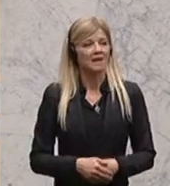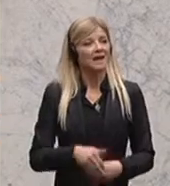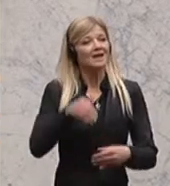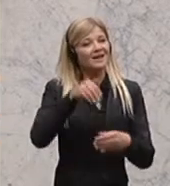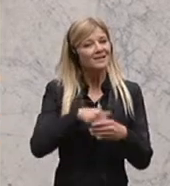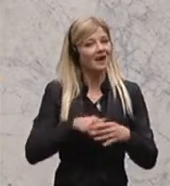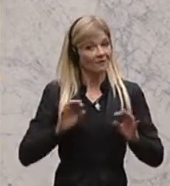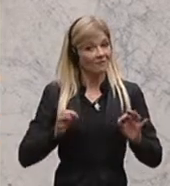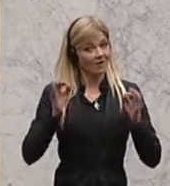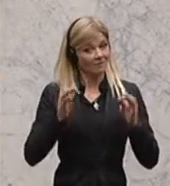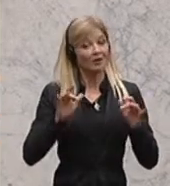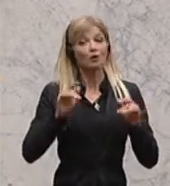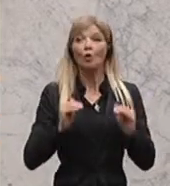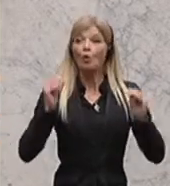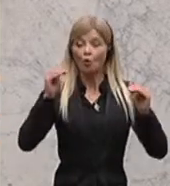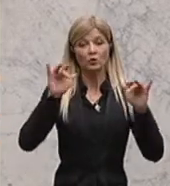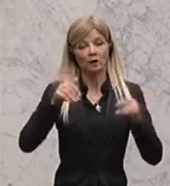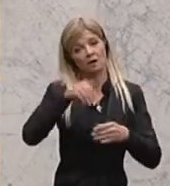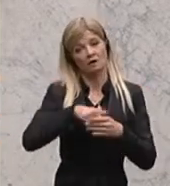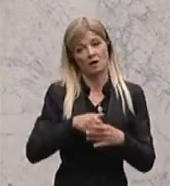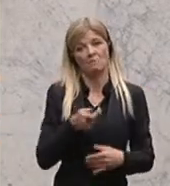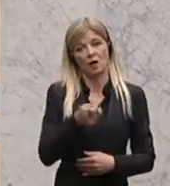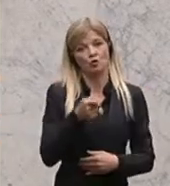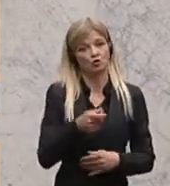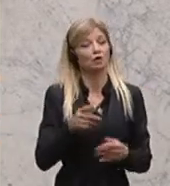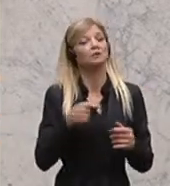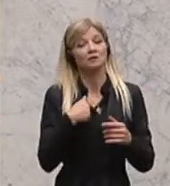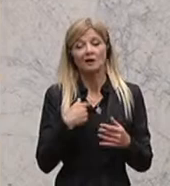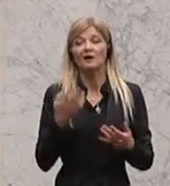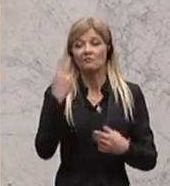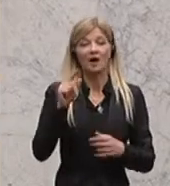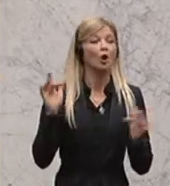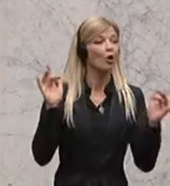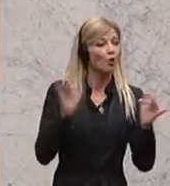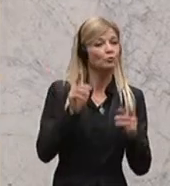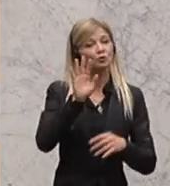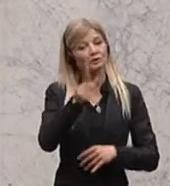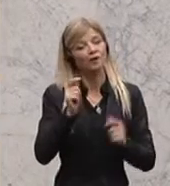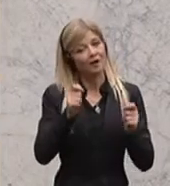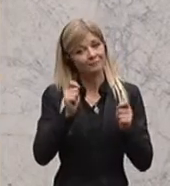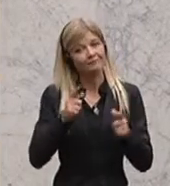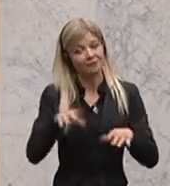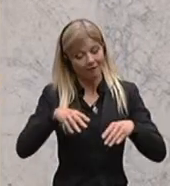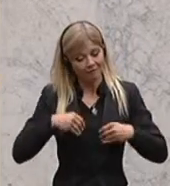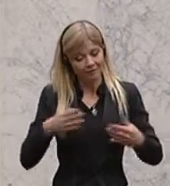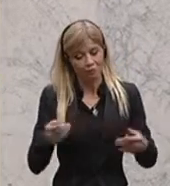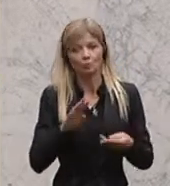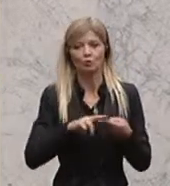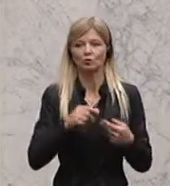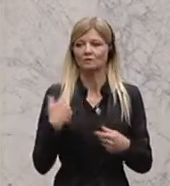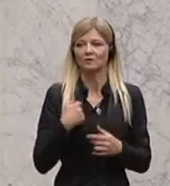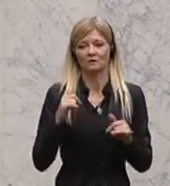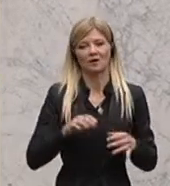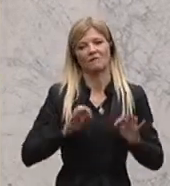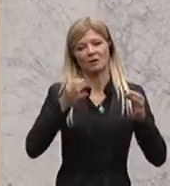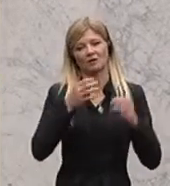dass hier auch Anliegen der Opposition aufgenommen worden sind und wir mehrere qualitative Verbesserungen haben. Da geht es um den schon